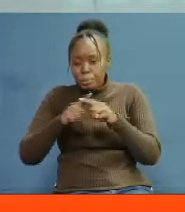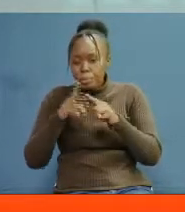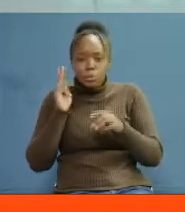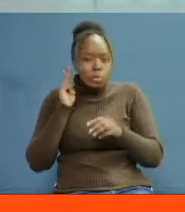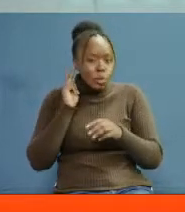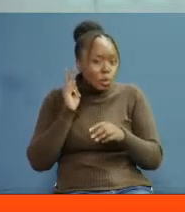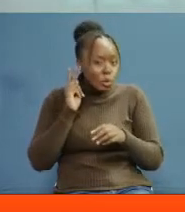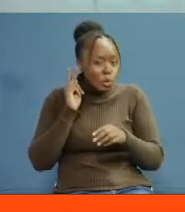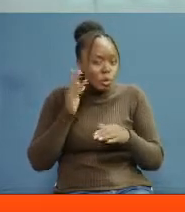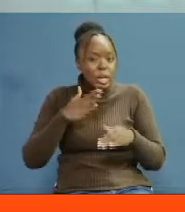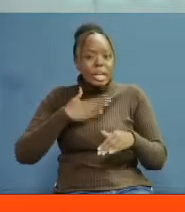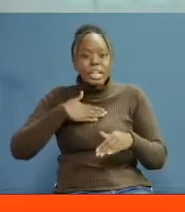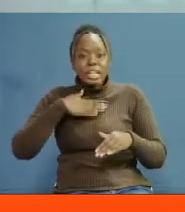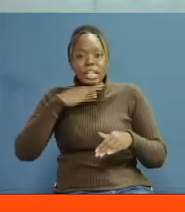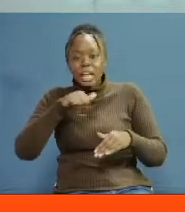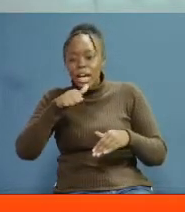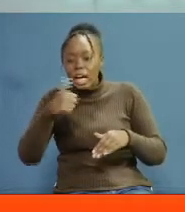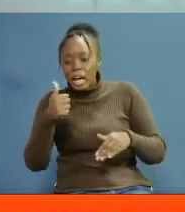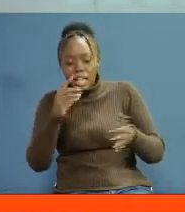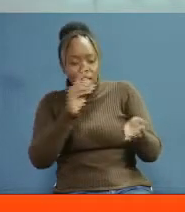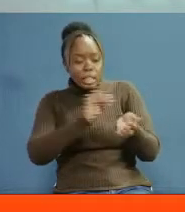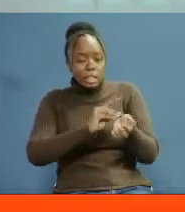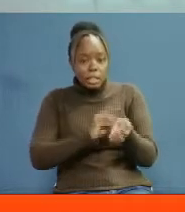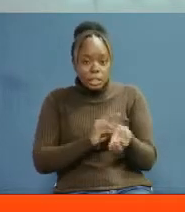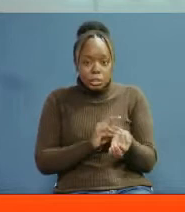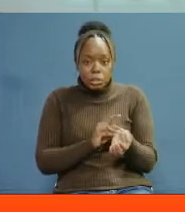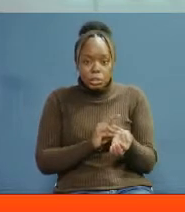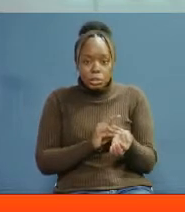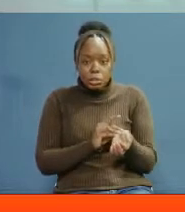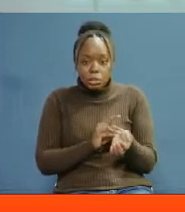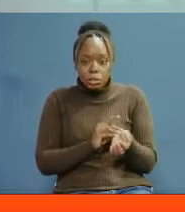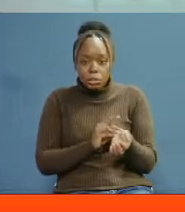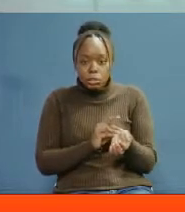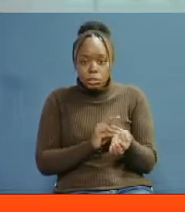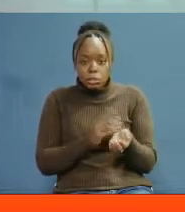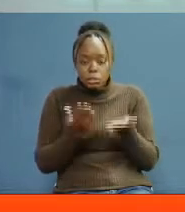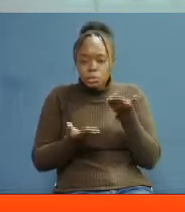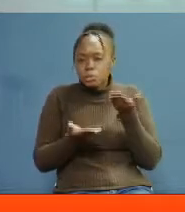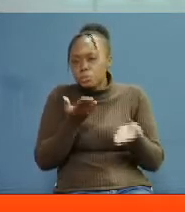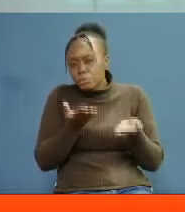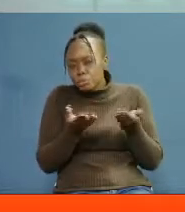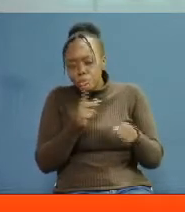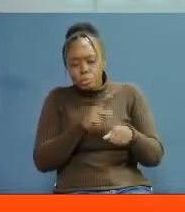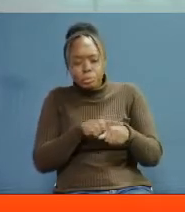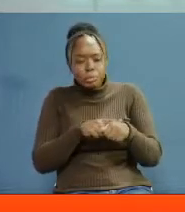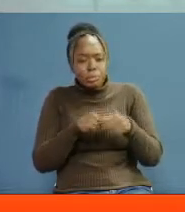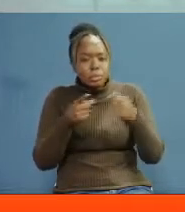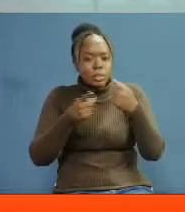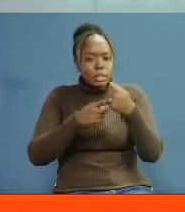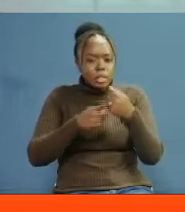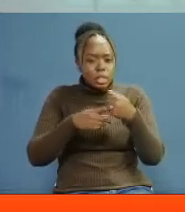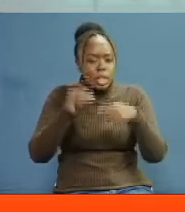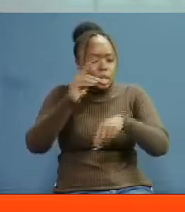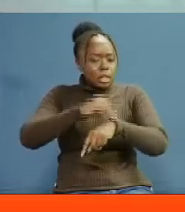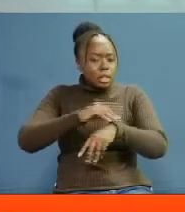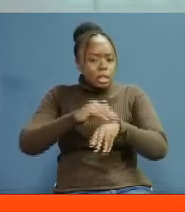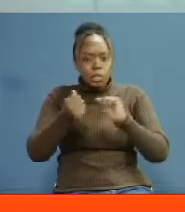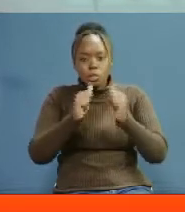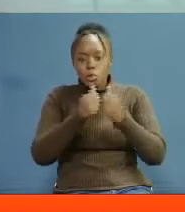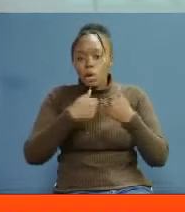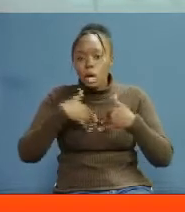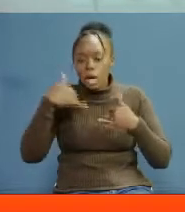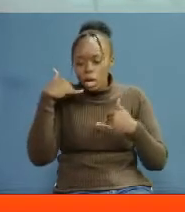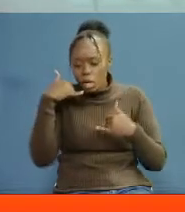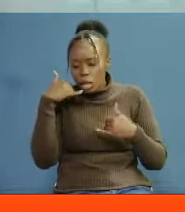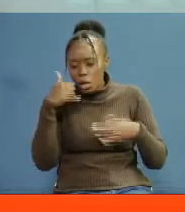kufanya mawaji ya daktari mwingine Sikaribu mwendo wa sasita mchana ambapo simi yake